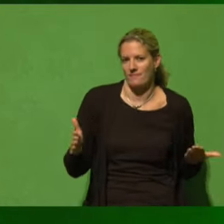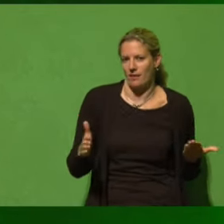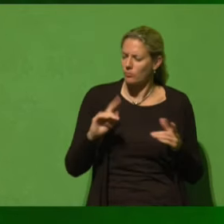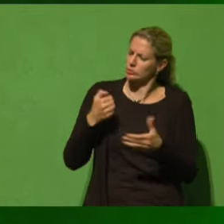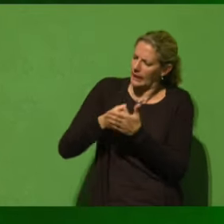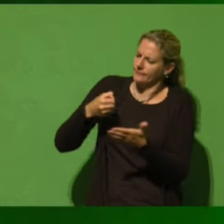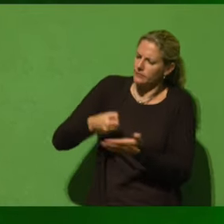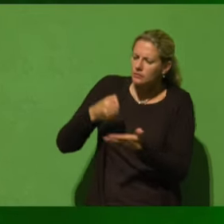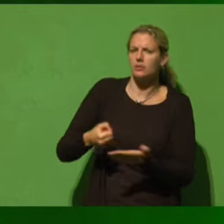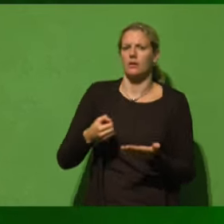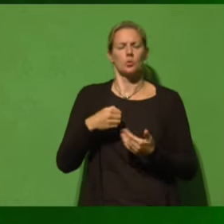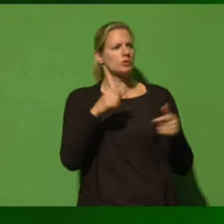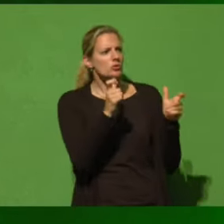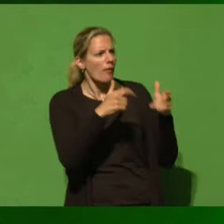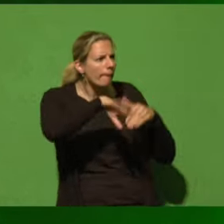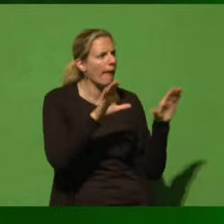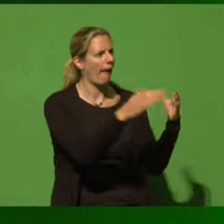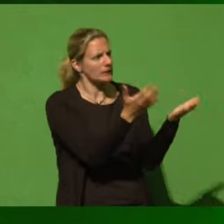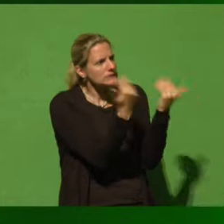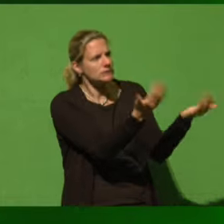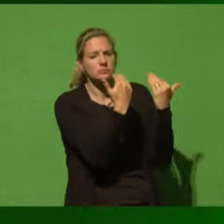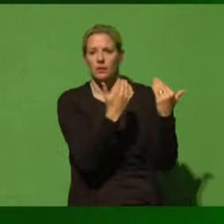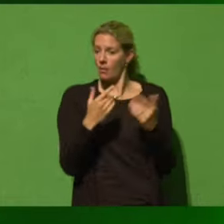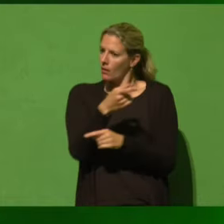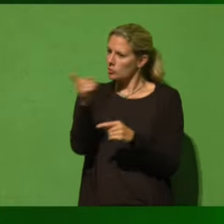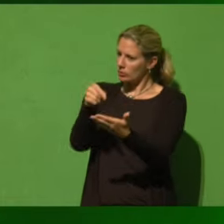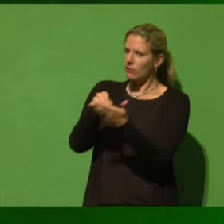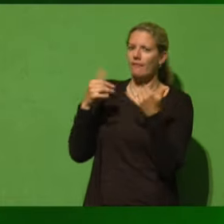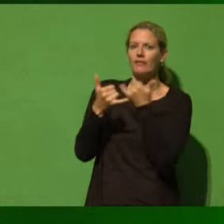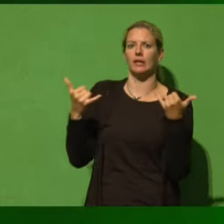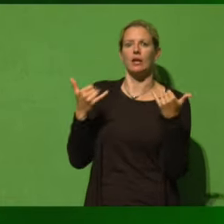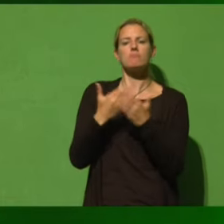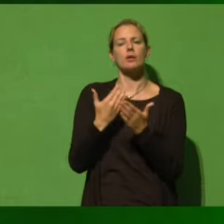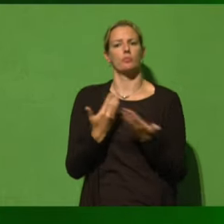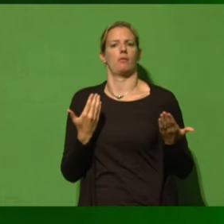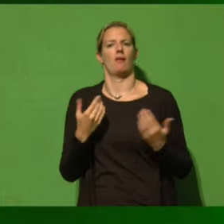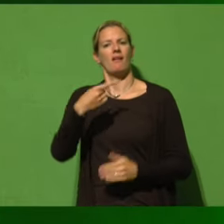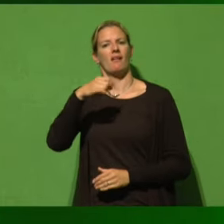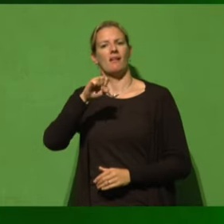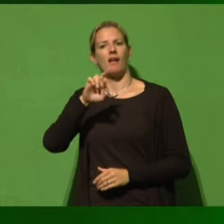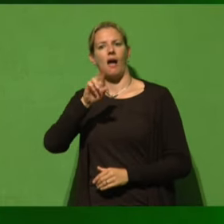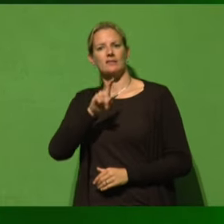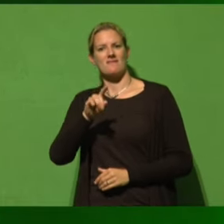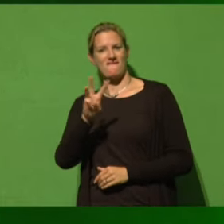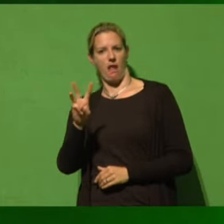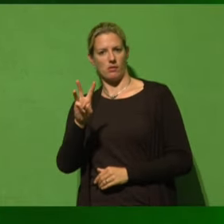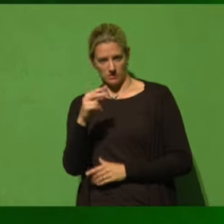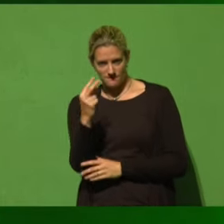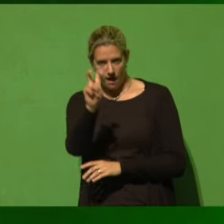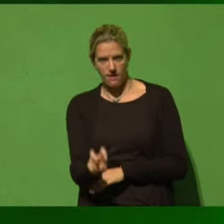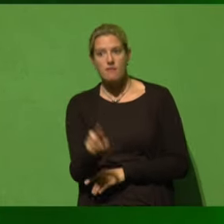Und ihr habt gezeigt, wie das geht. Ihr habt mit Gartzweiler 2 gezeigt, wie es geht, nicht nur zu verhindern, dass es ein neues